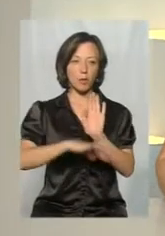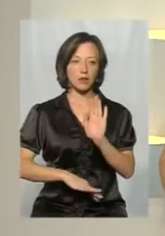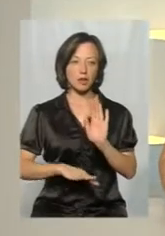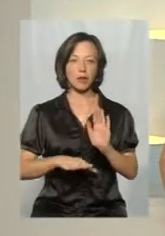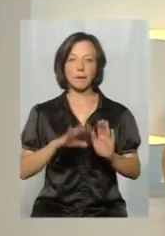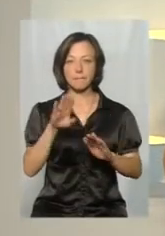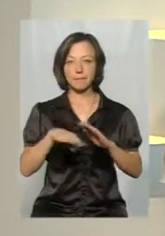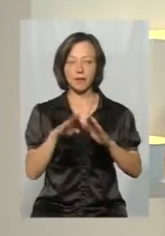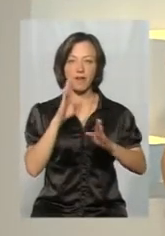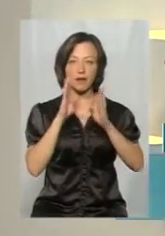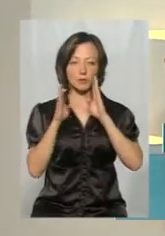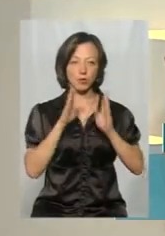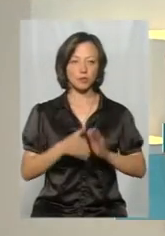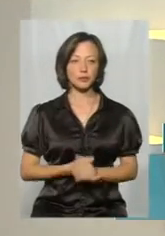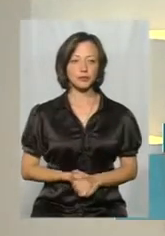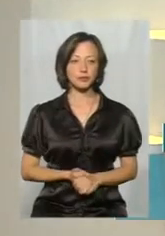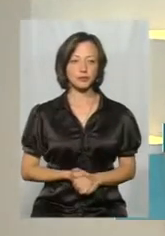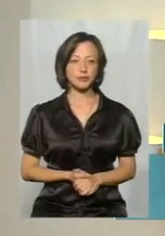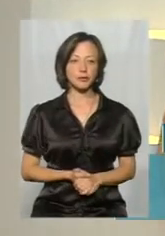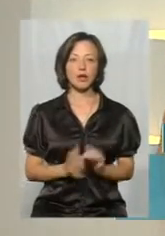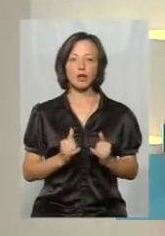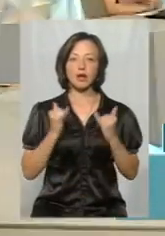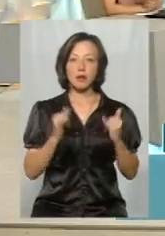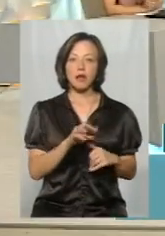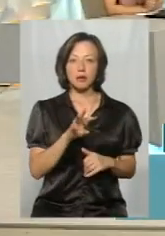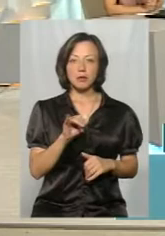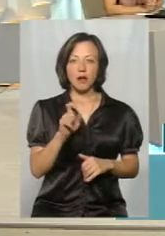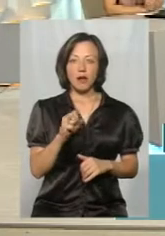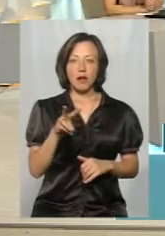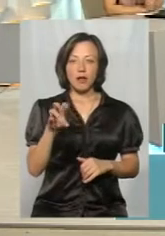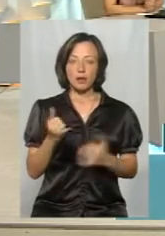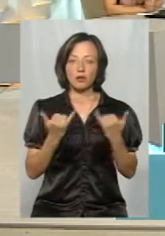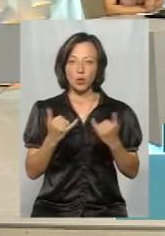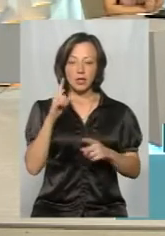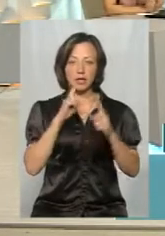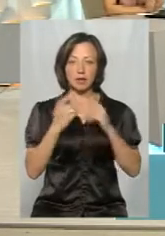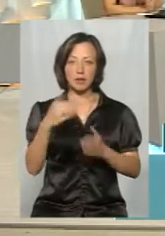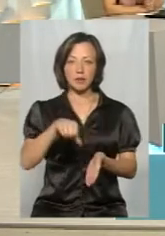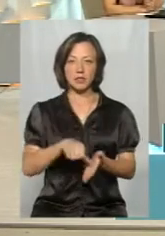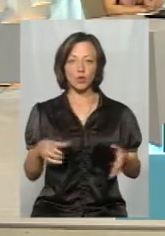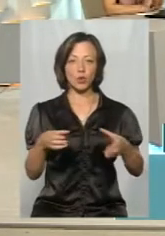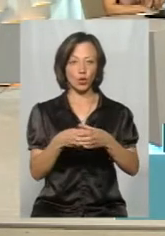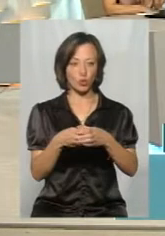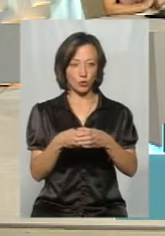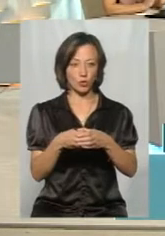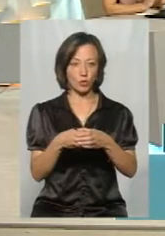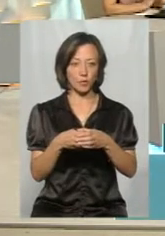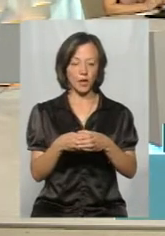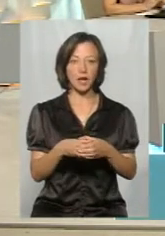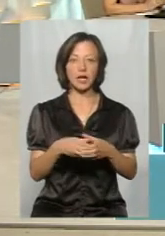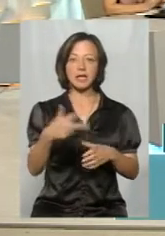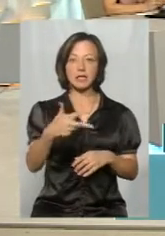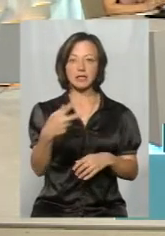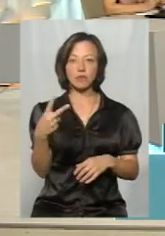під прямою трансляцією у Фейсбук. Пане Михайле, сьогодні на сесії ви представляли групу тих